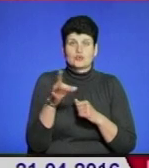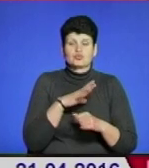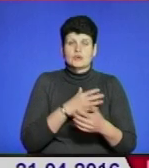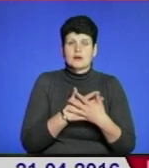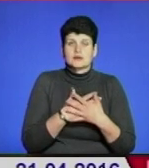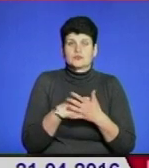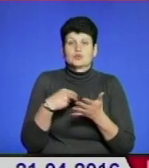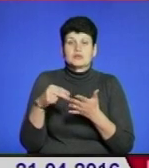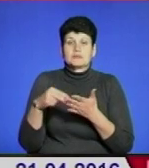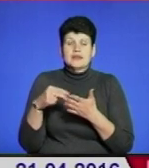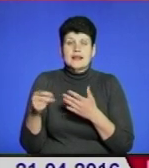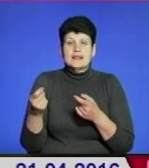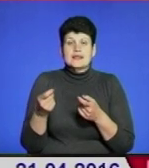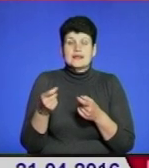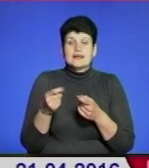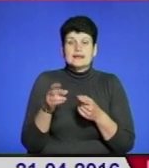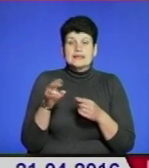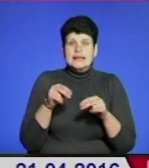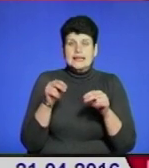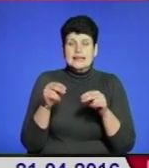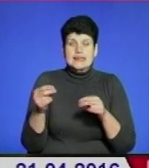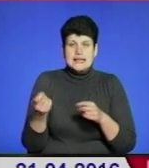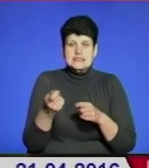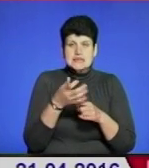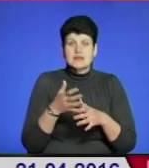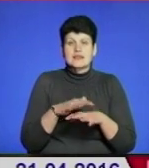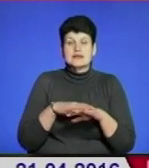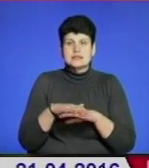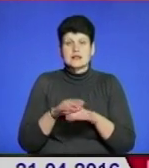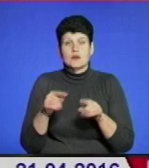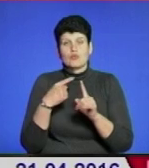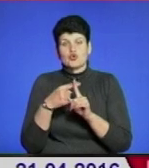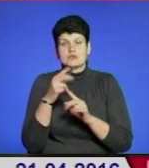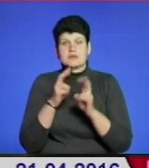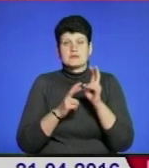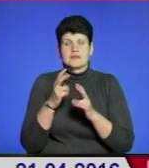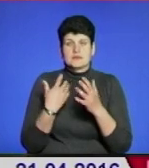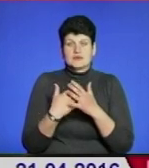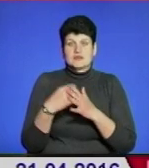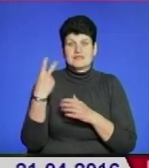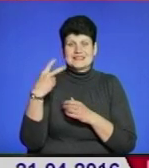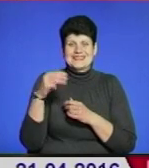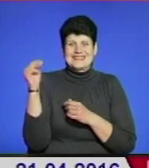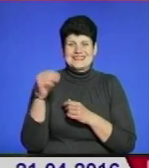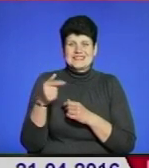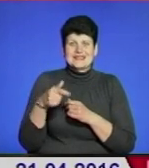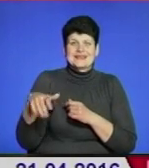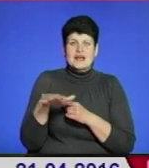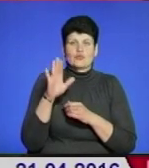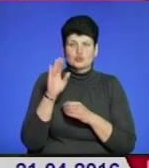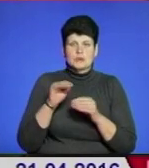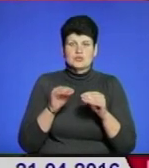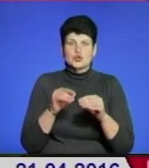придбання насіння цукрових буряків, я думаю, що населення плюс підприємство десь в межах 20 тисяч гектарів буде посіяно цукрових буряків.